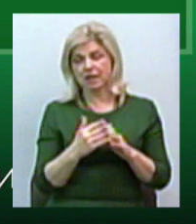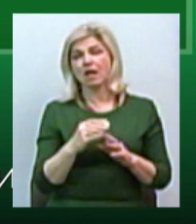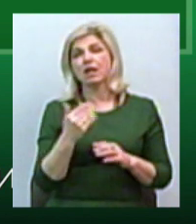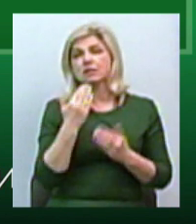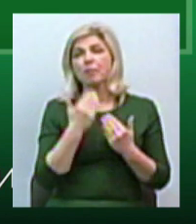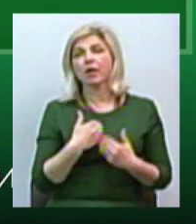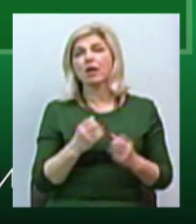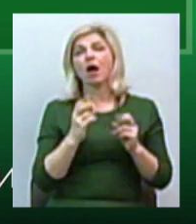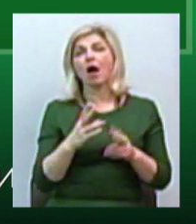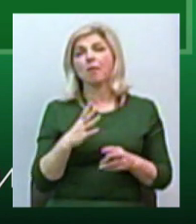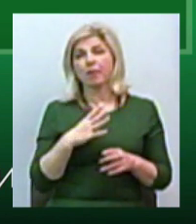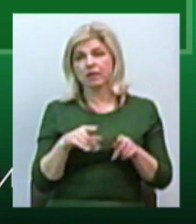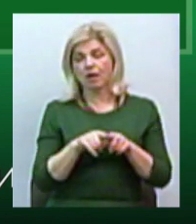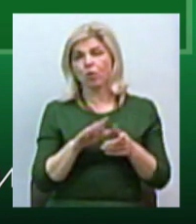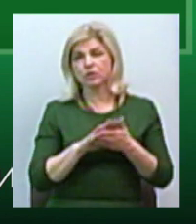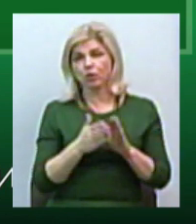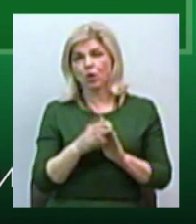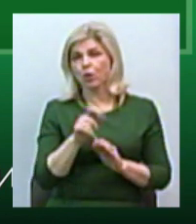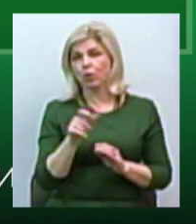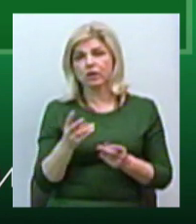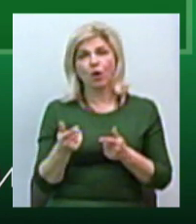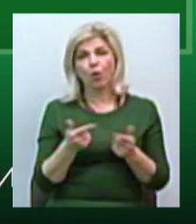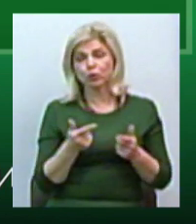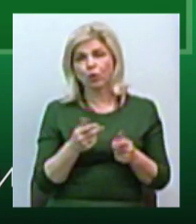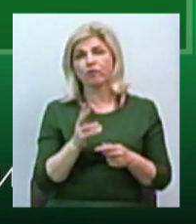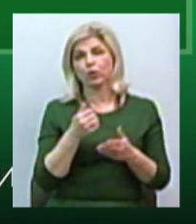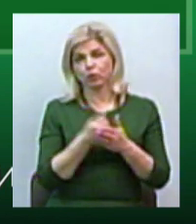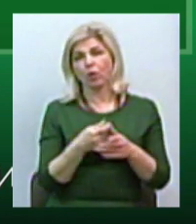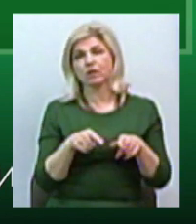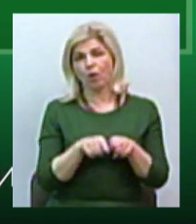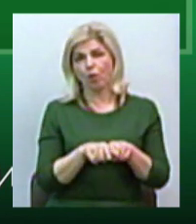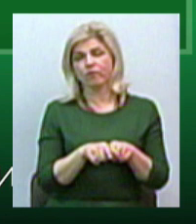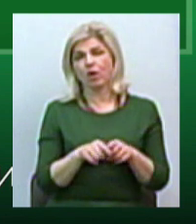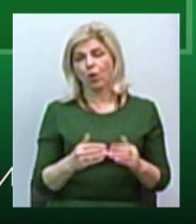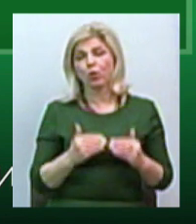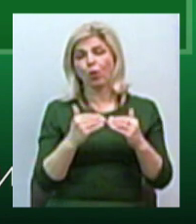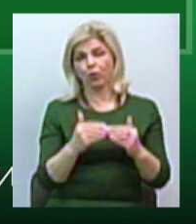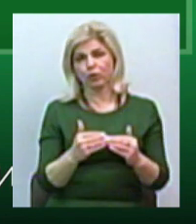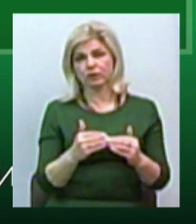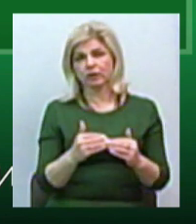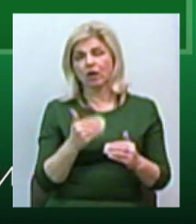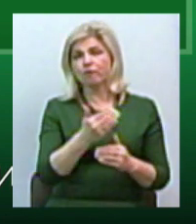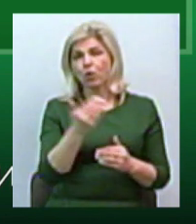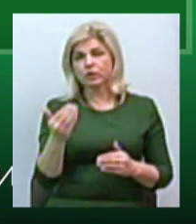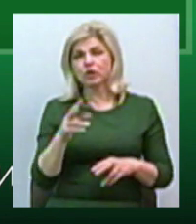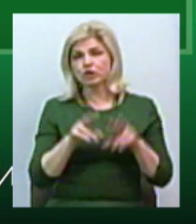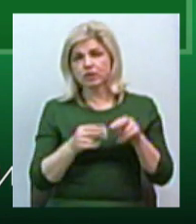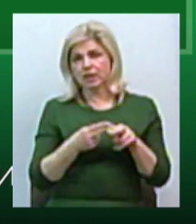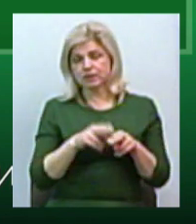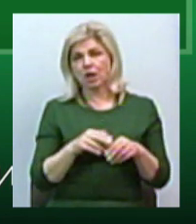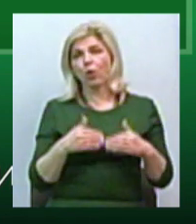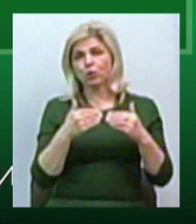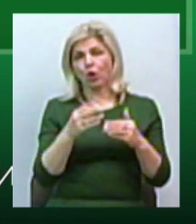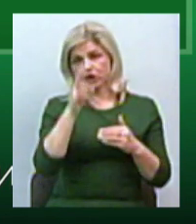їм бути в даній ситуації. Не готові люди до такого кроку. Ну, вони вважають, що це крок держави. Я